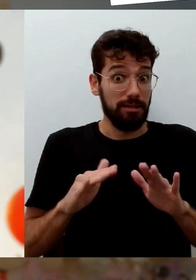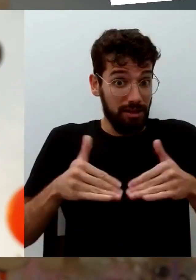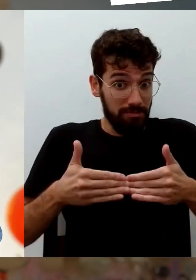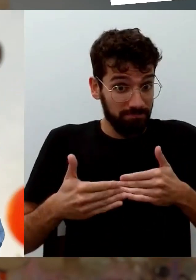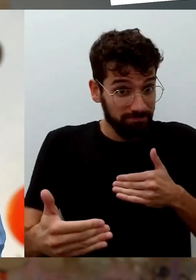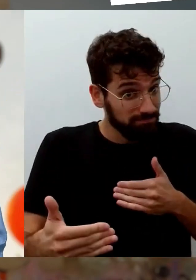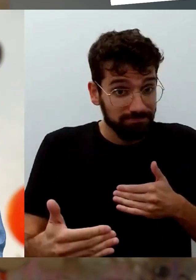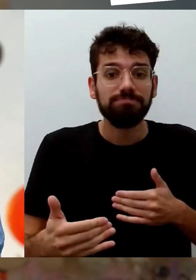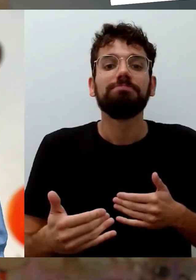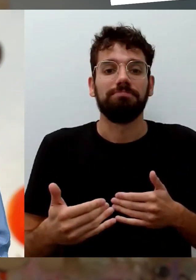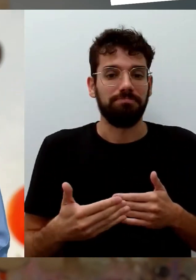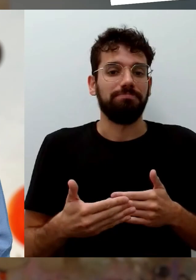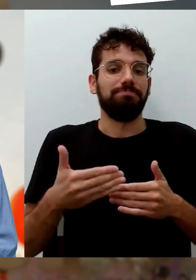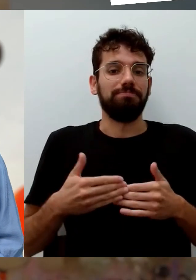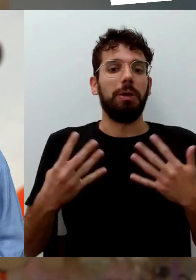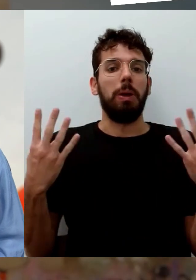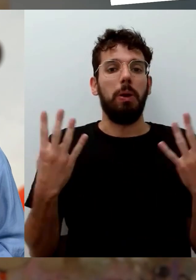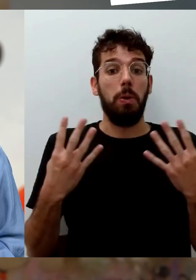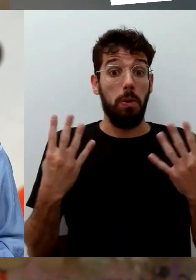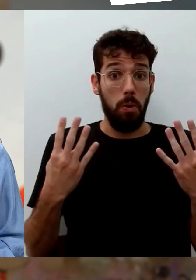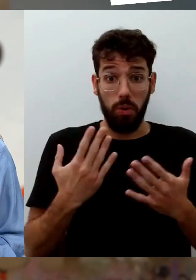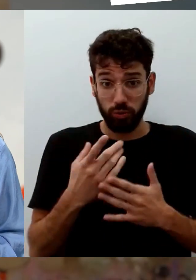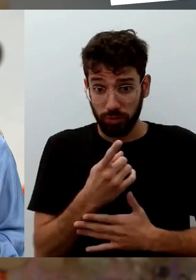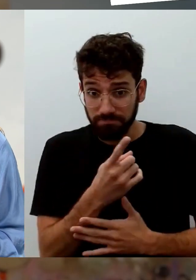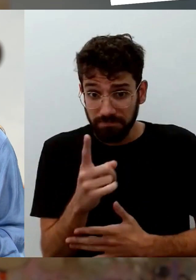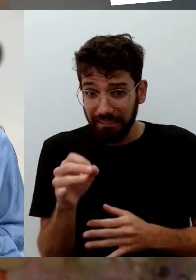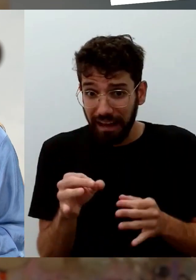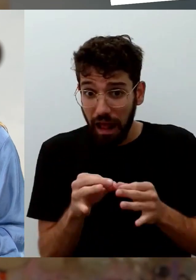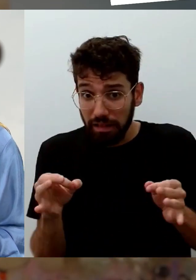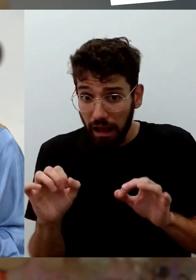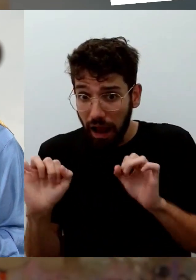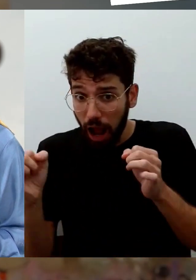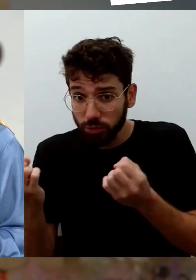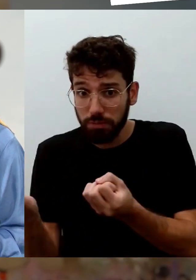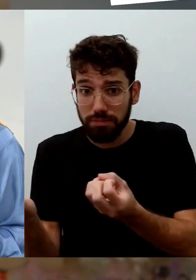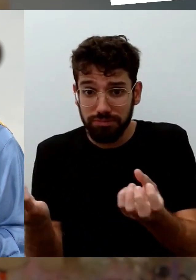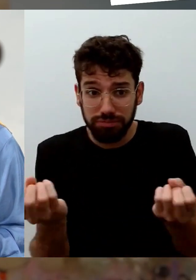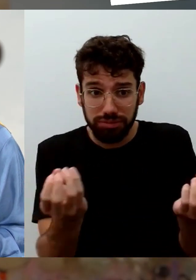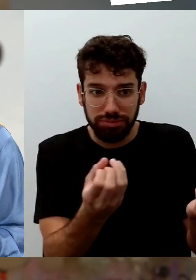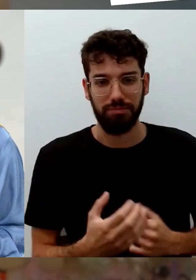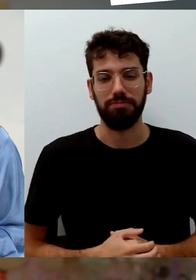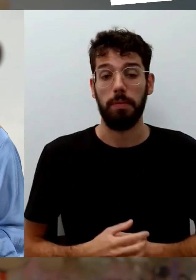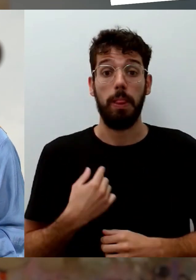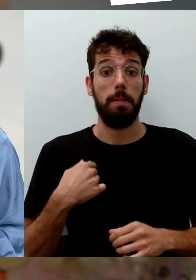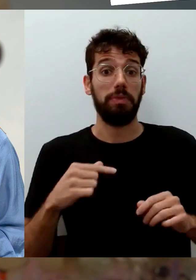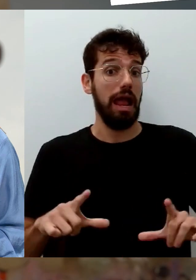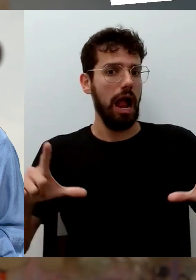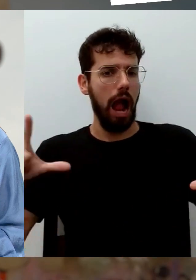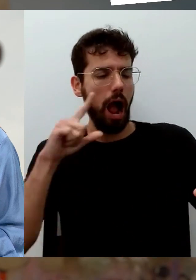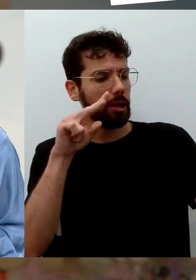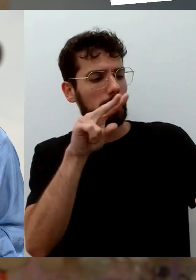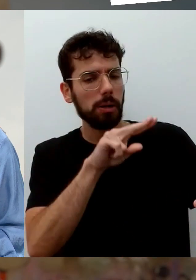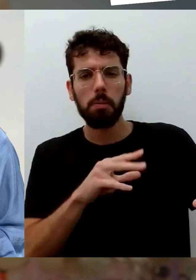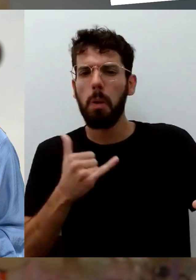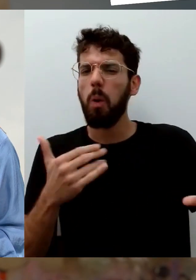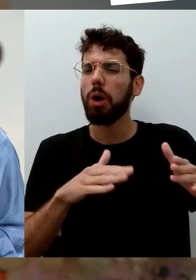natürlich jetzt direkt auch um neun Uhr schon einige Digitaltag-Aktionen im ganzen Bundesgebiet. Wir haben einen Blick auf unsere Karte geworfen. Luisa, was steht denn heute so